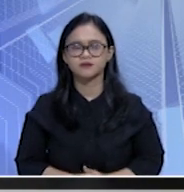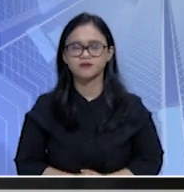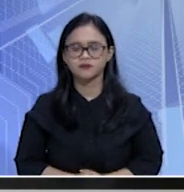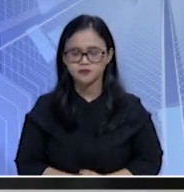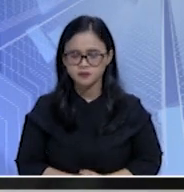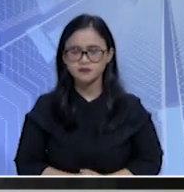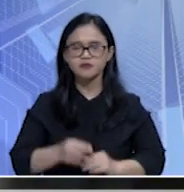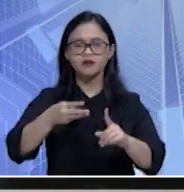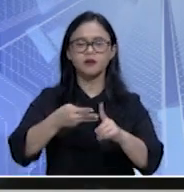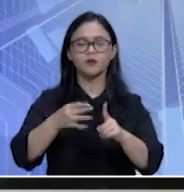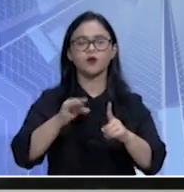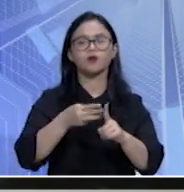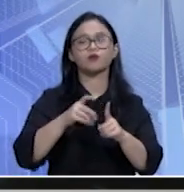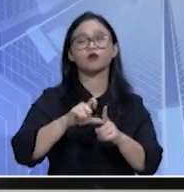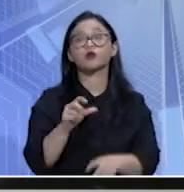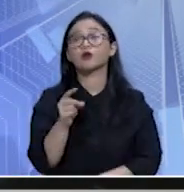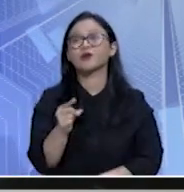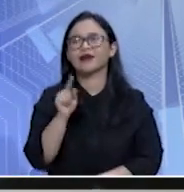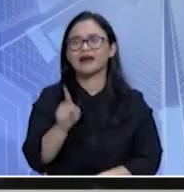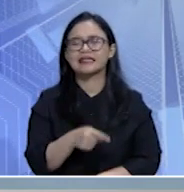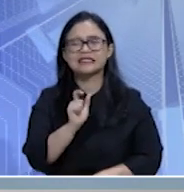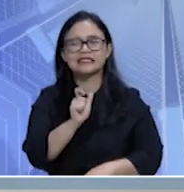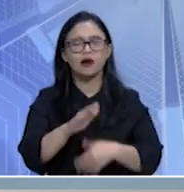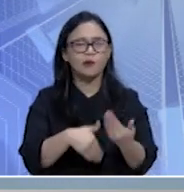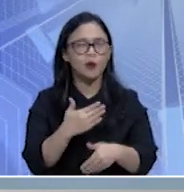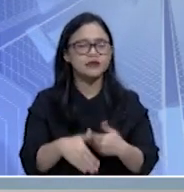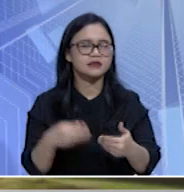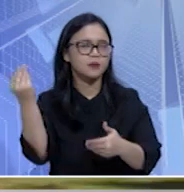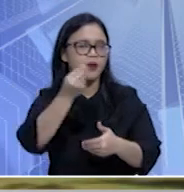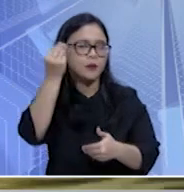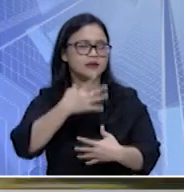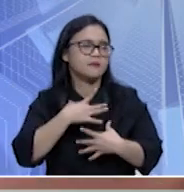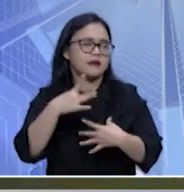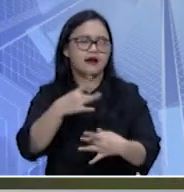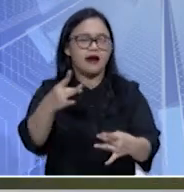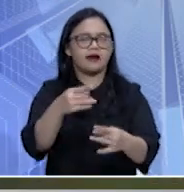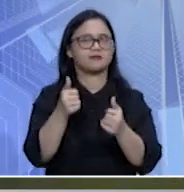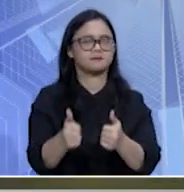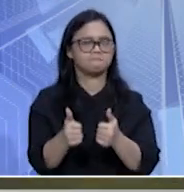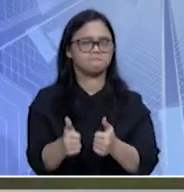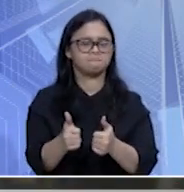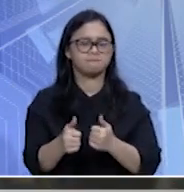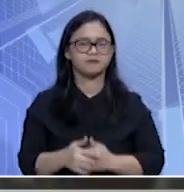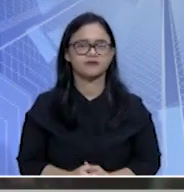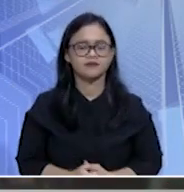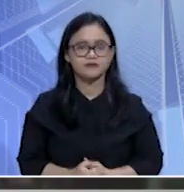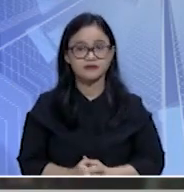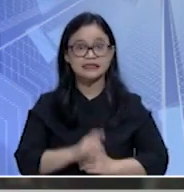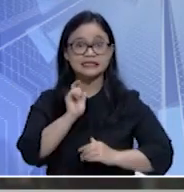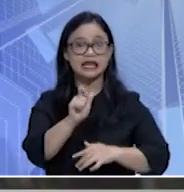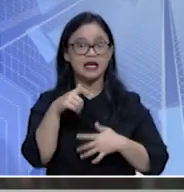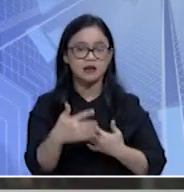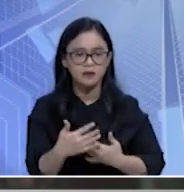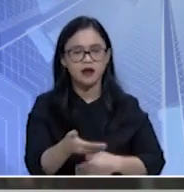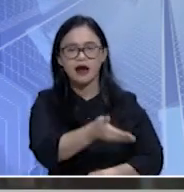Borobudur Trail of Civilization menawarkan pola perjalanan wisata yang menarik untuk wisatawan. Wisata ini